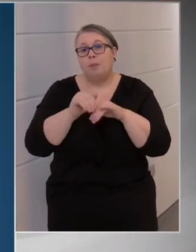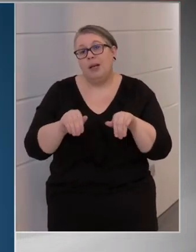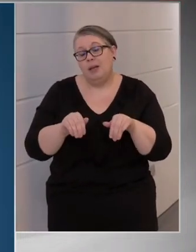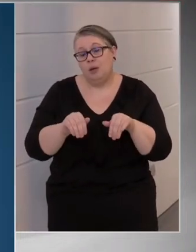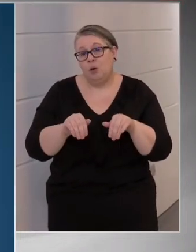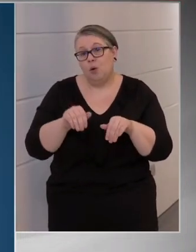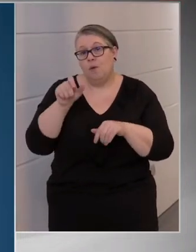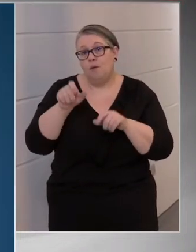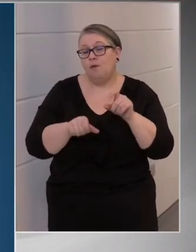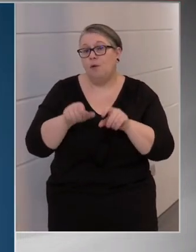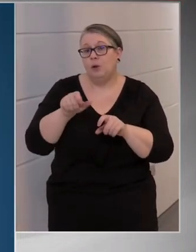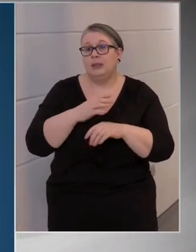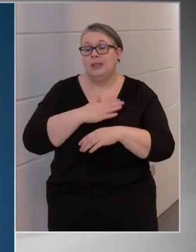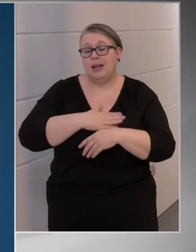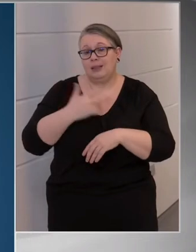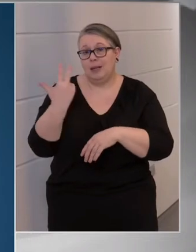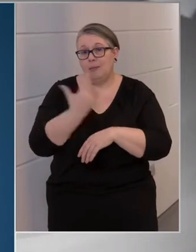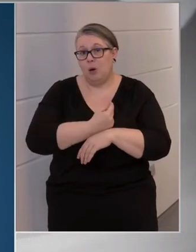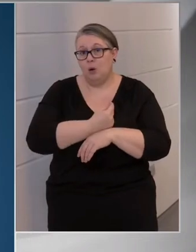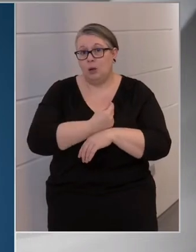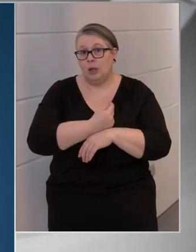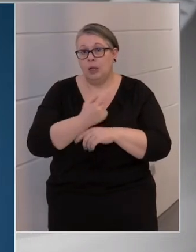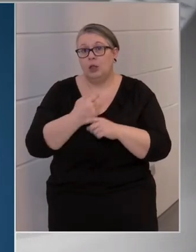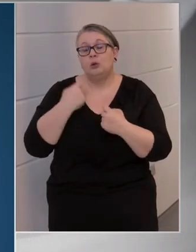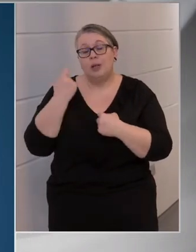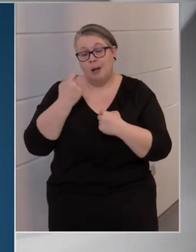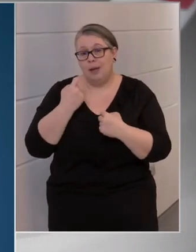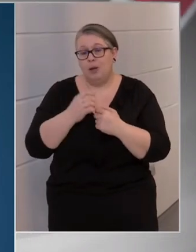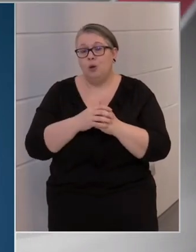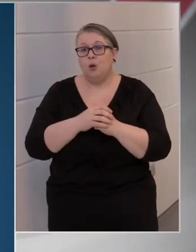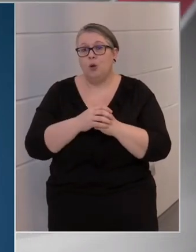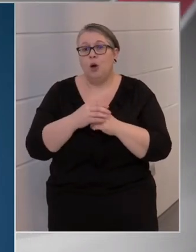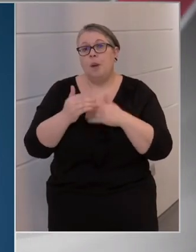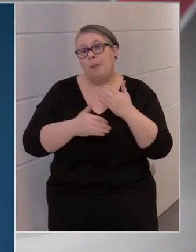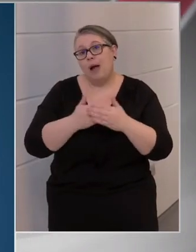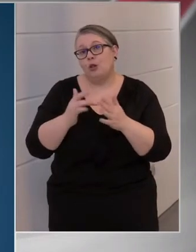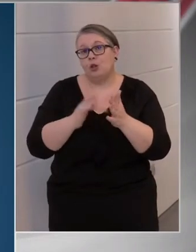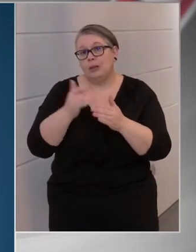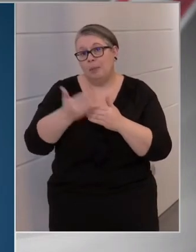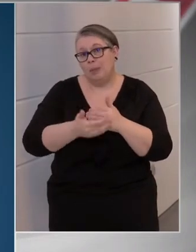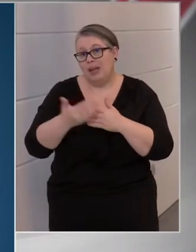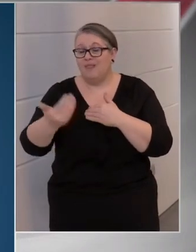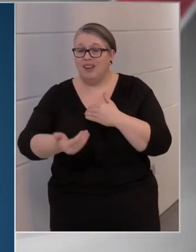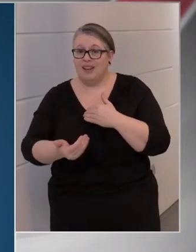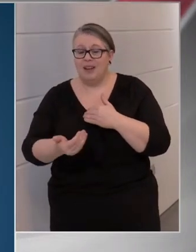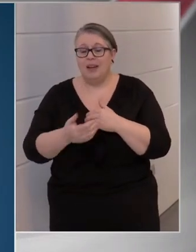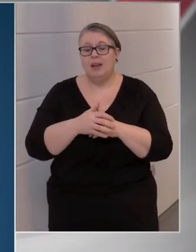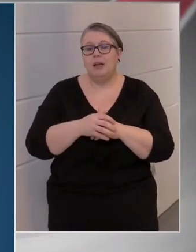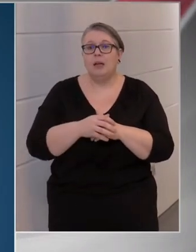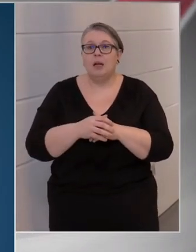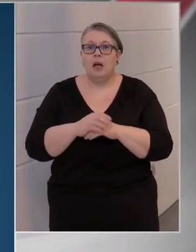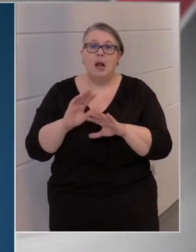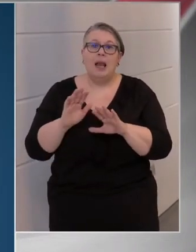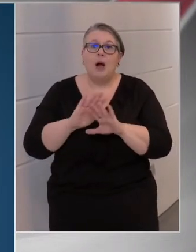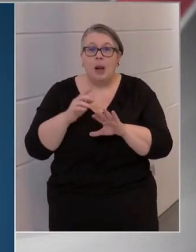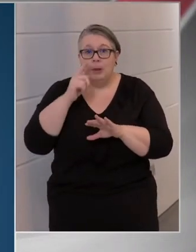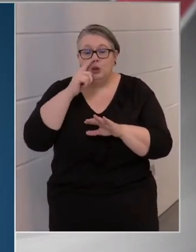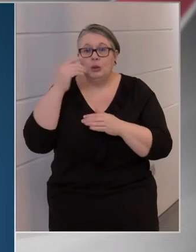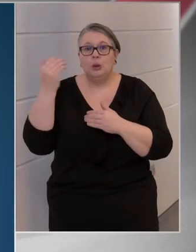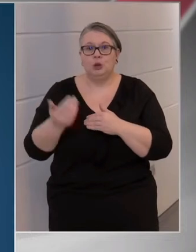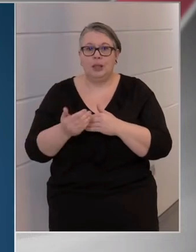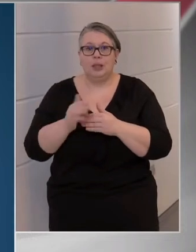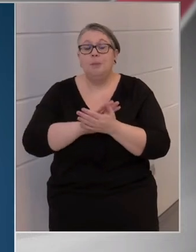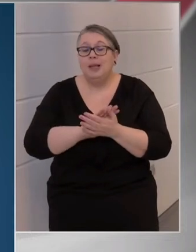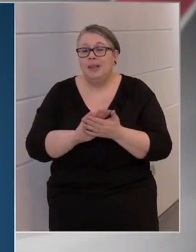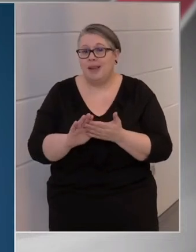embert szeretnénk beoltani, és azt reméljük, hogy május közepéig, végéig, vagy legalábbis júniusig,